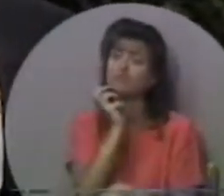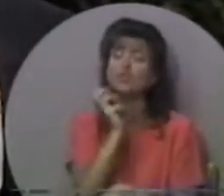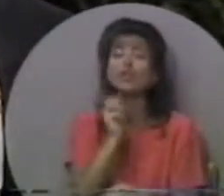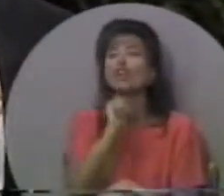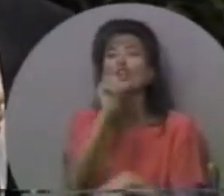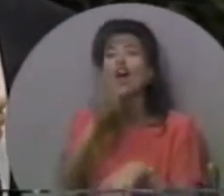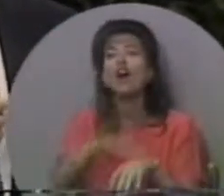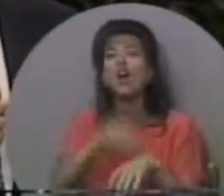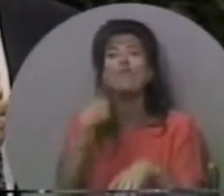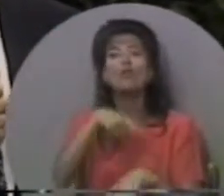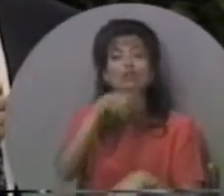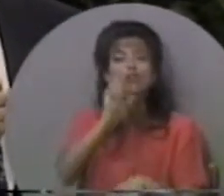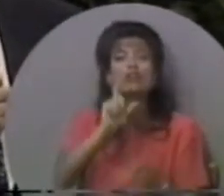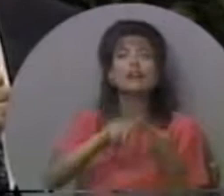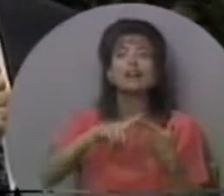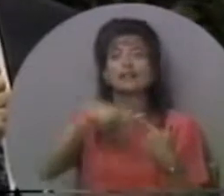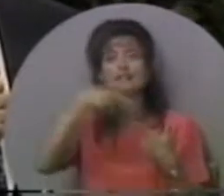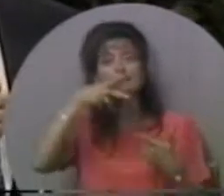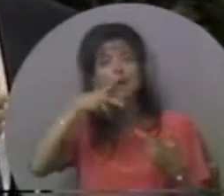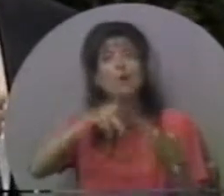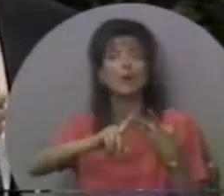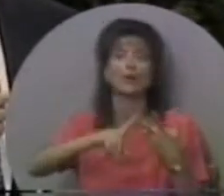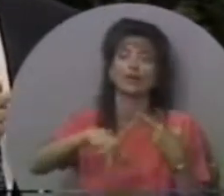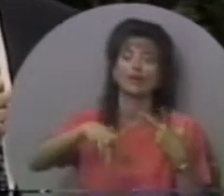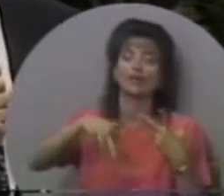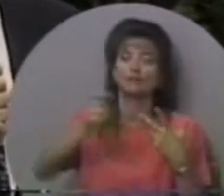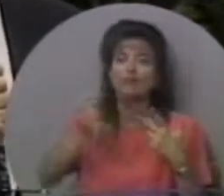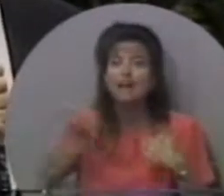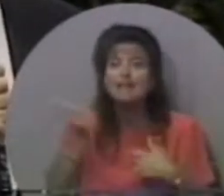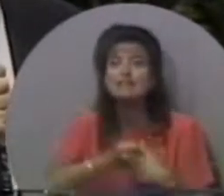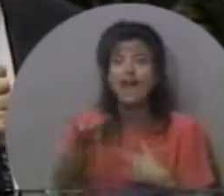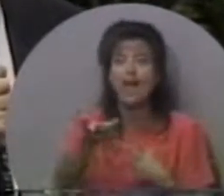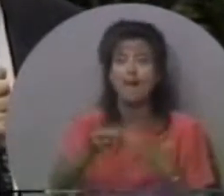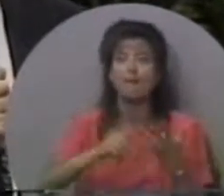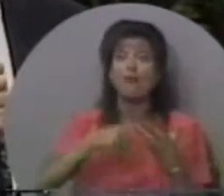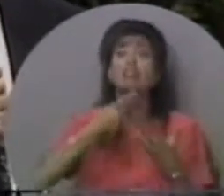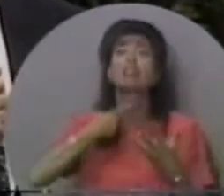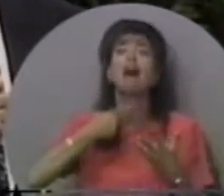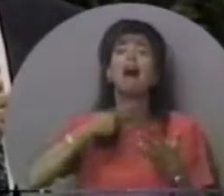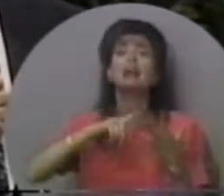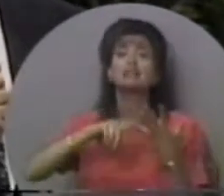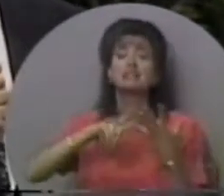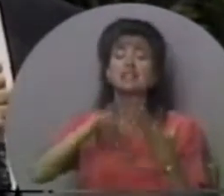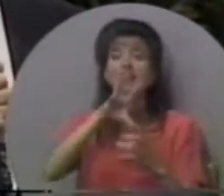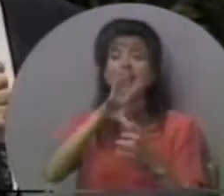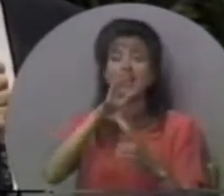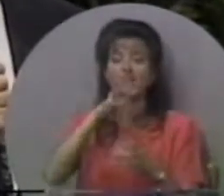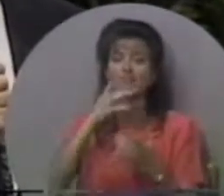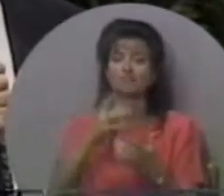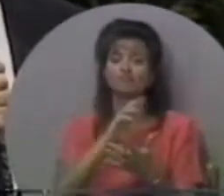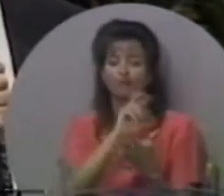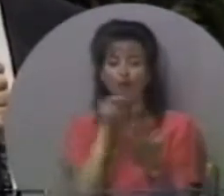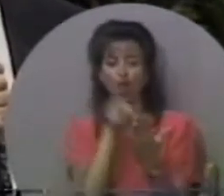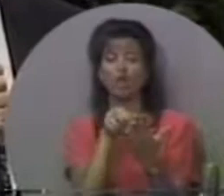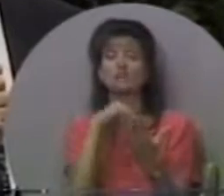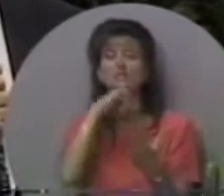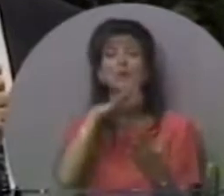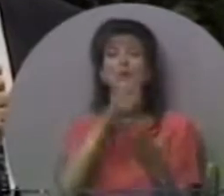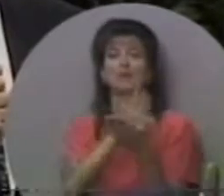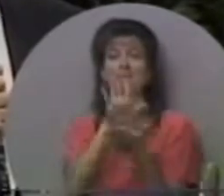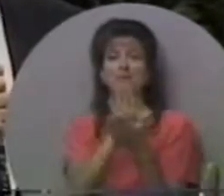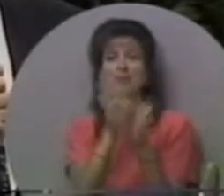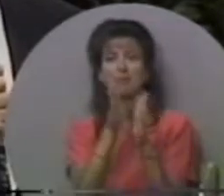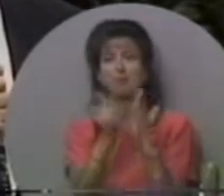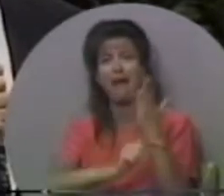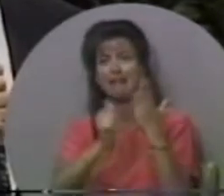ми не покликані пити і курити, грати в азартні ігри і пожадати